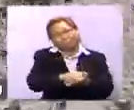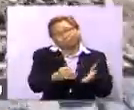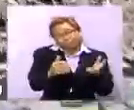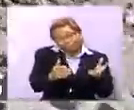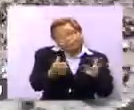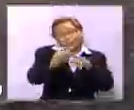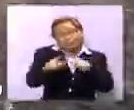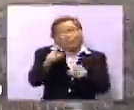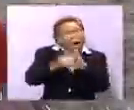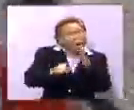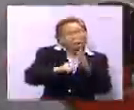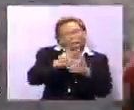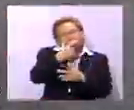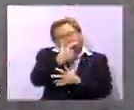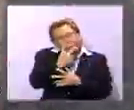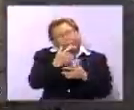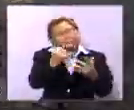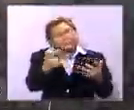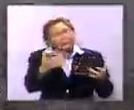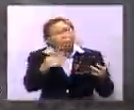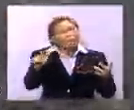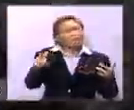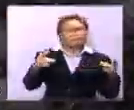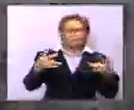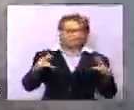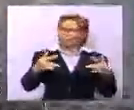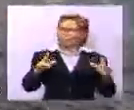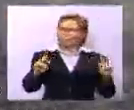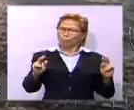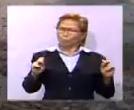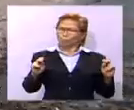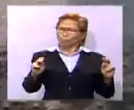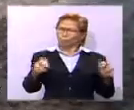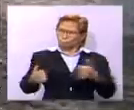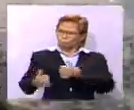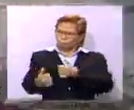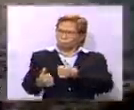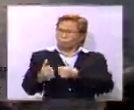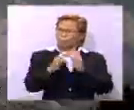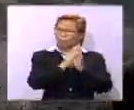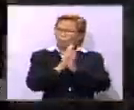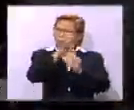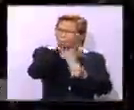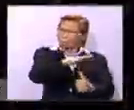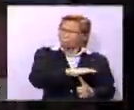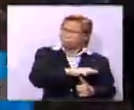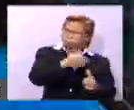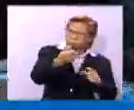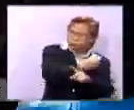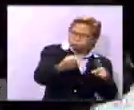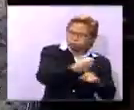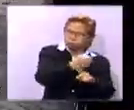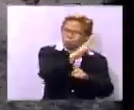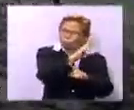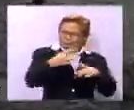Namun begitu, apa yang mendukacitakan ialah beliau menafikan sekeras-kerasnya bahawa tentera Myanmar menggunakan kekerasan terhadap etnik